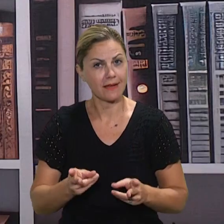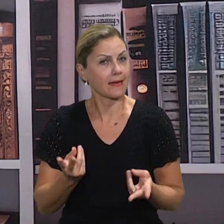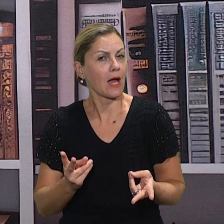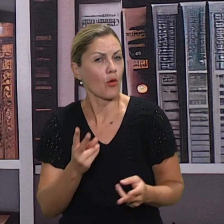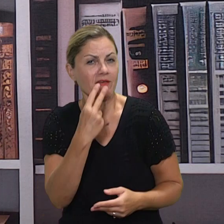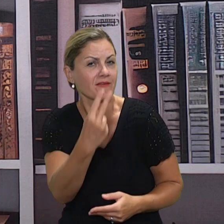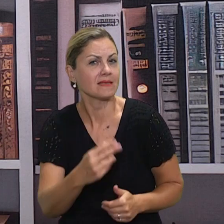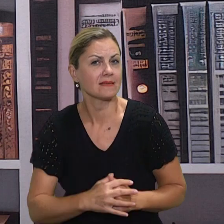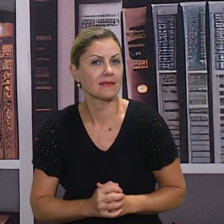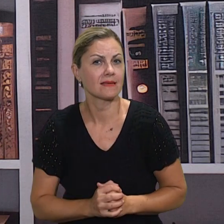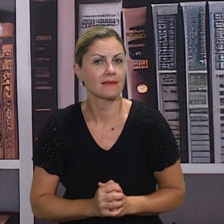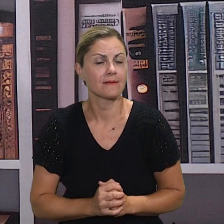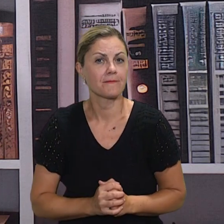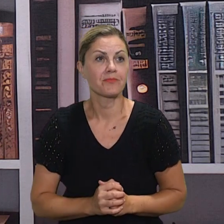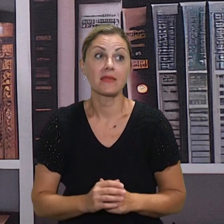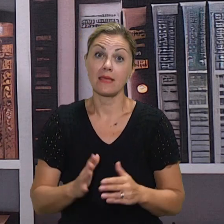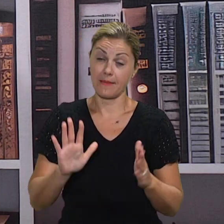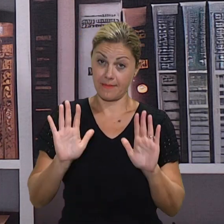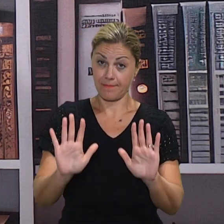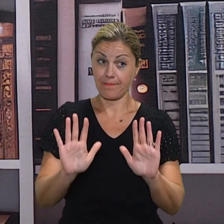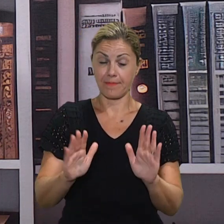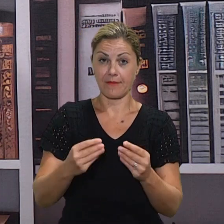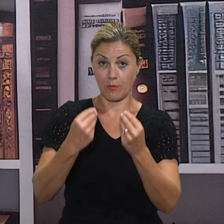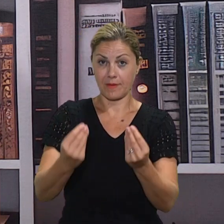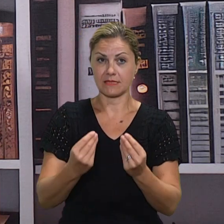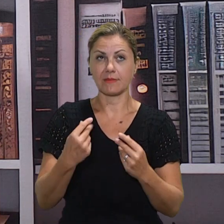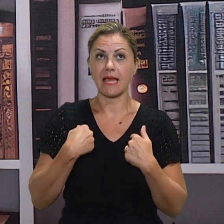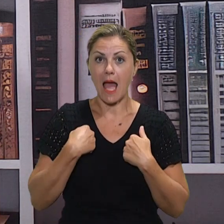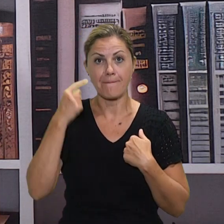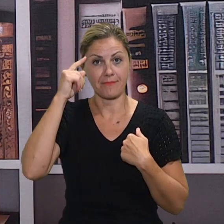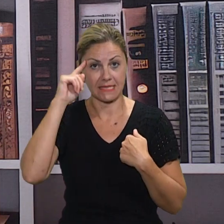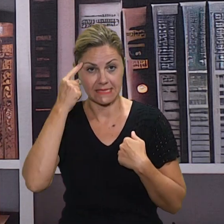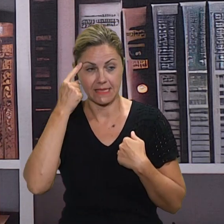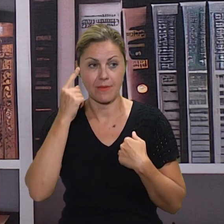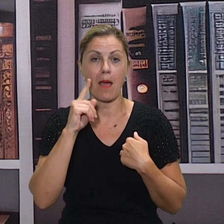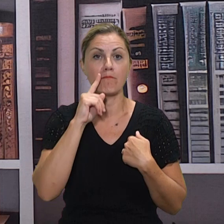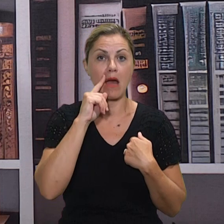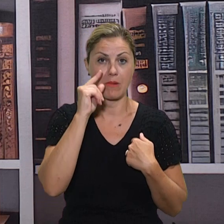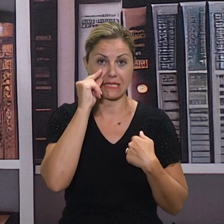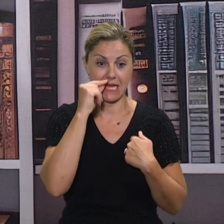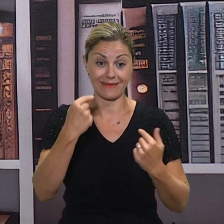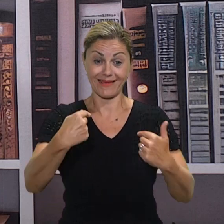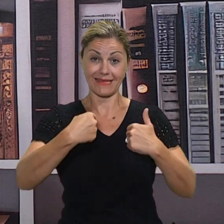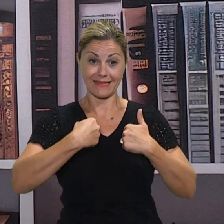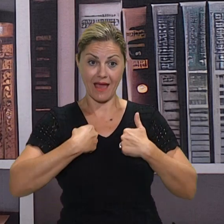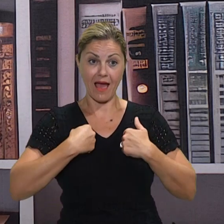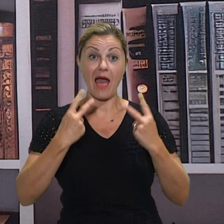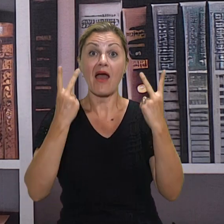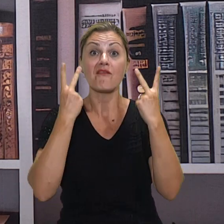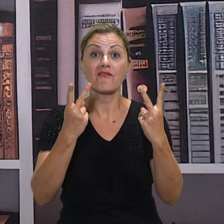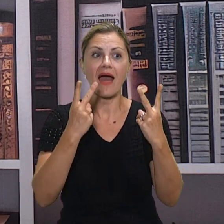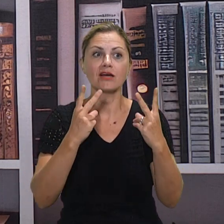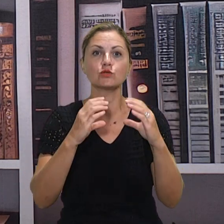Tako je. Roditelji su, prvenstveno, moramo imati partnerski odnos sa roditeljima i što se tiče, barem s tih ovih mojih